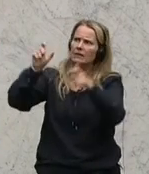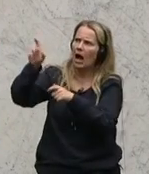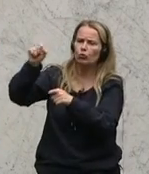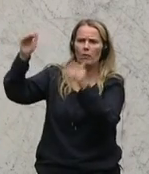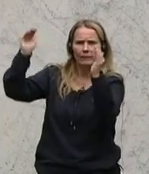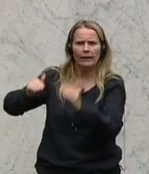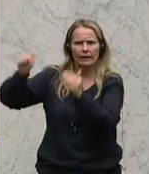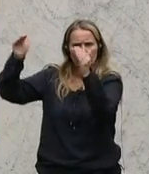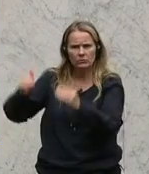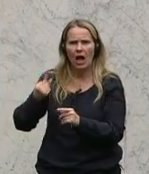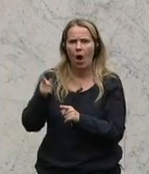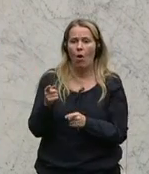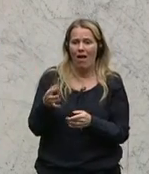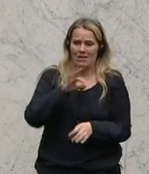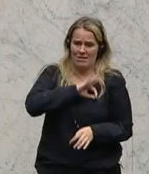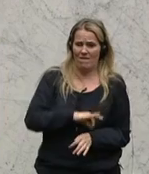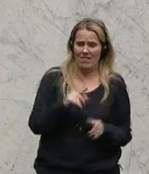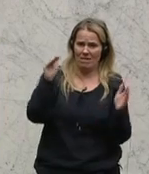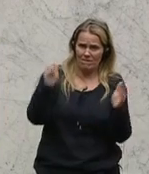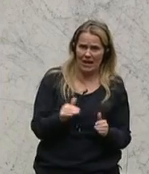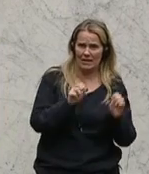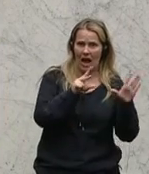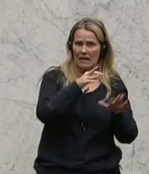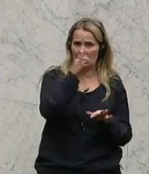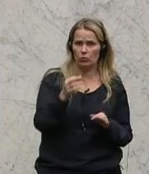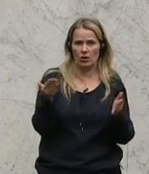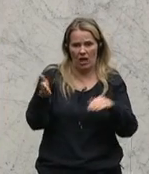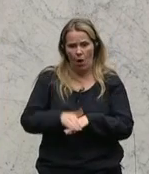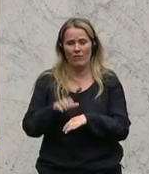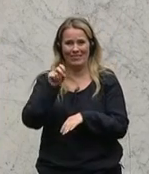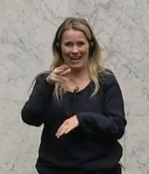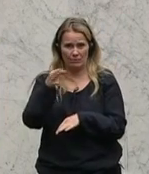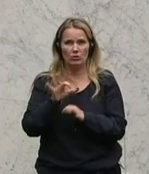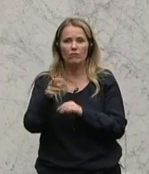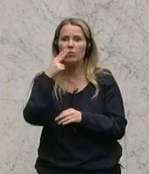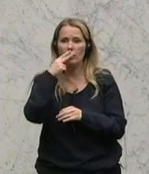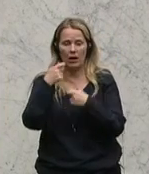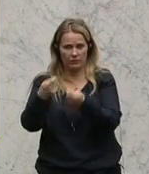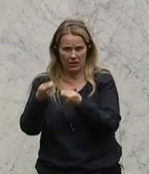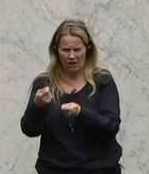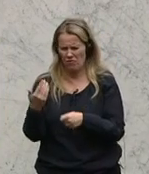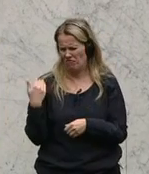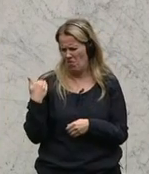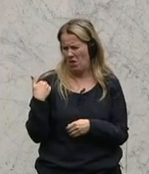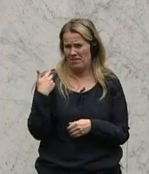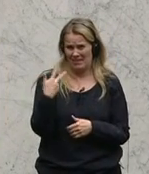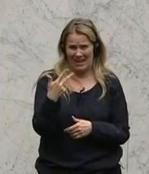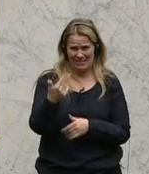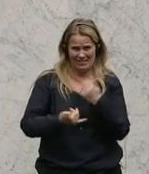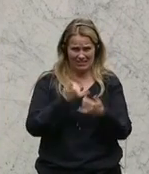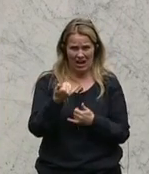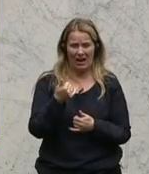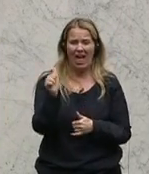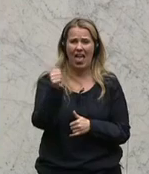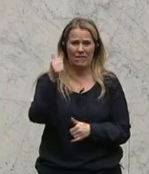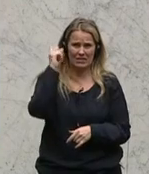Spannenreduktion der Trafikanten von 18 auf 13 Prozent. Hier muss man sagen, wir hatten vor knapp 30 Jahren noch 11.000